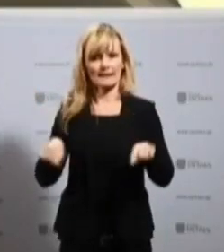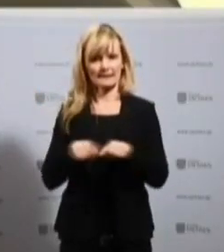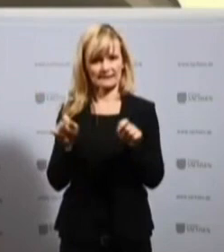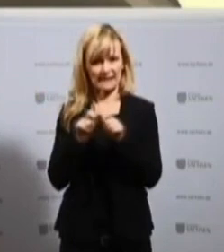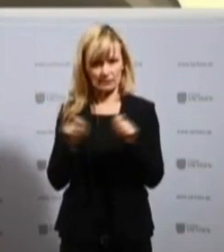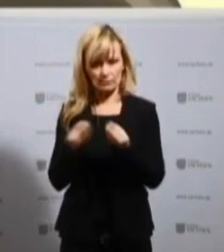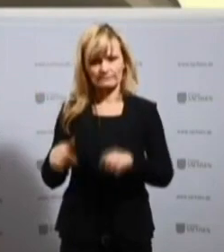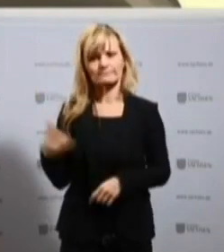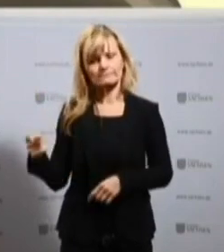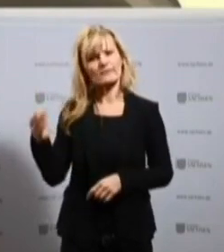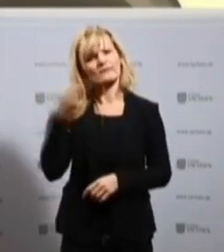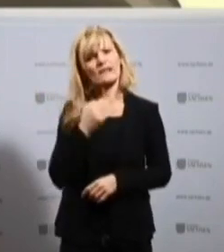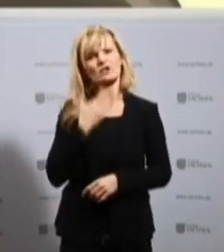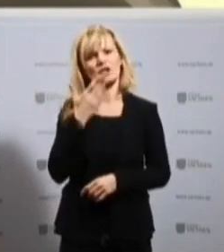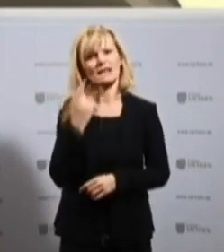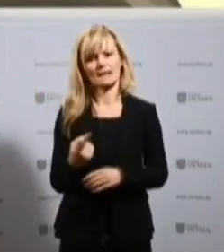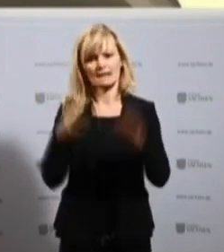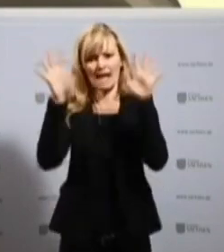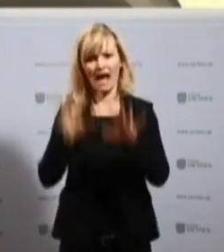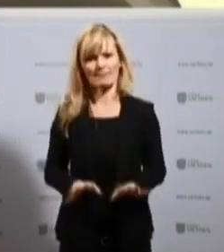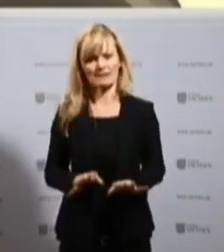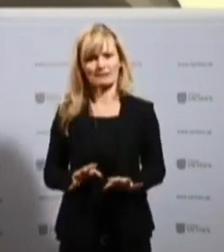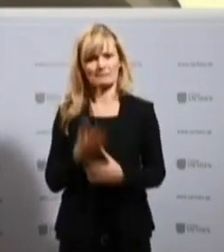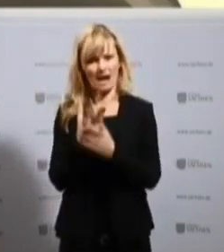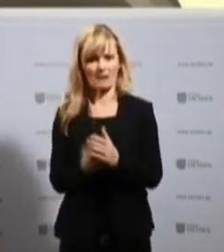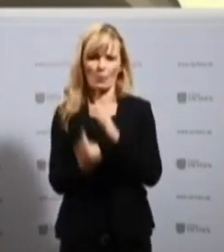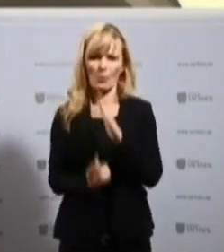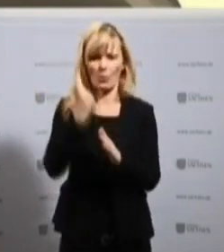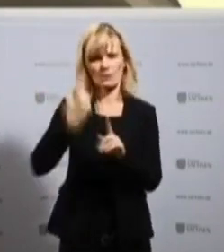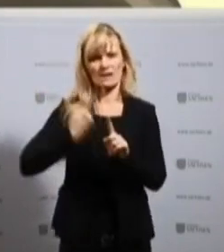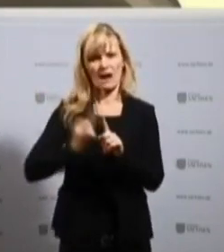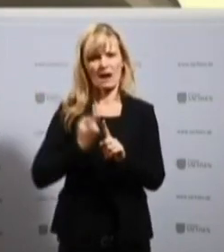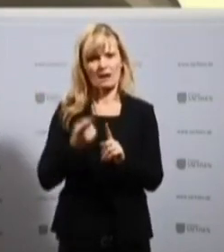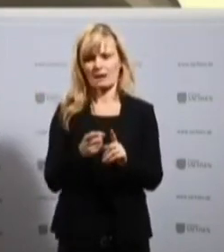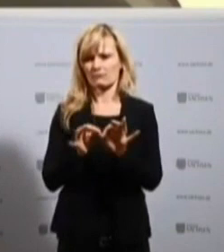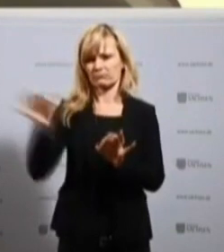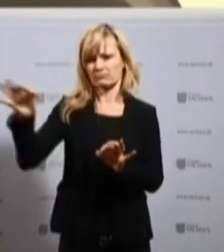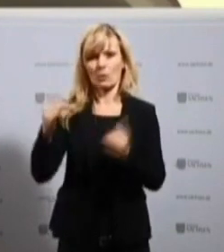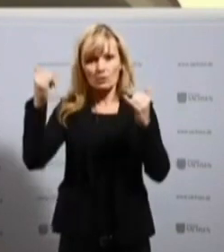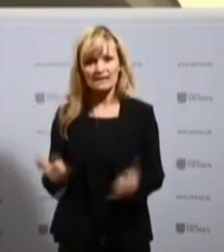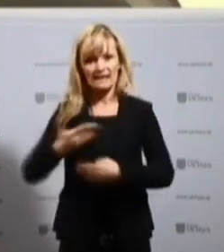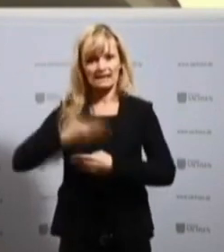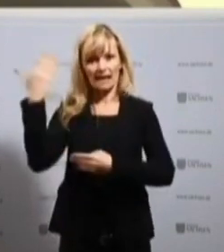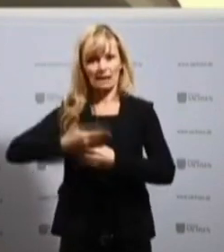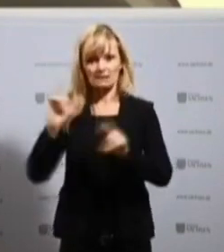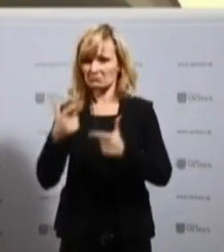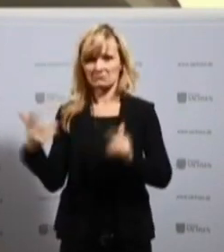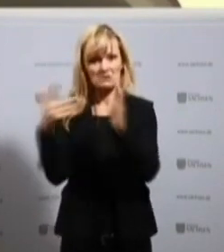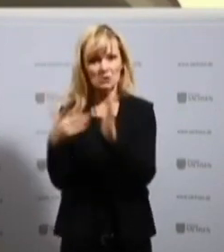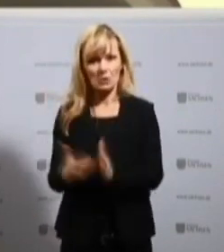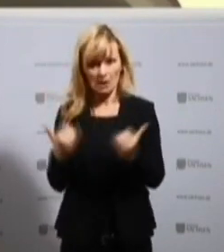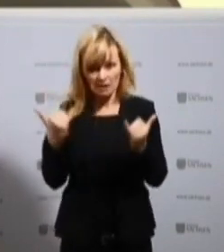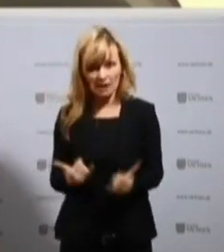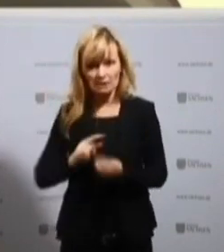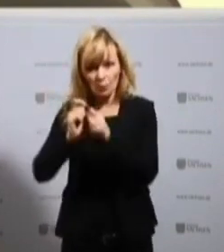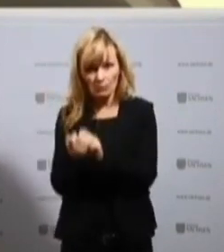die höchste Corona-Zahlen im Herbst, dennoch kontrolliert niemand an der Grenze. Wird dieser Fehler jetzt korrigiert? Ja, auch